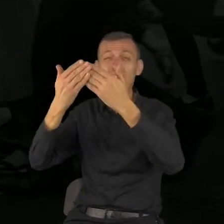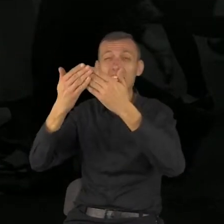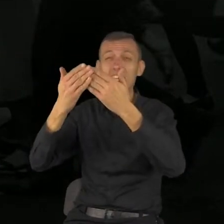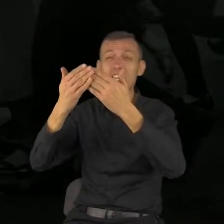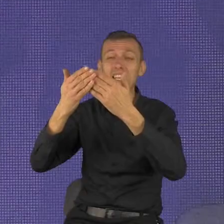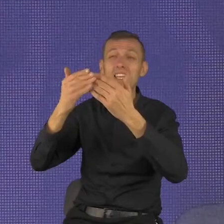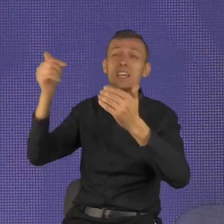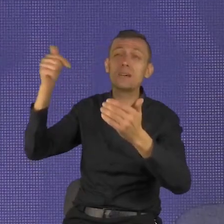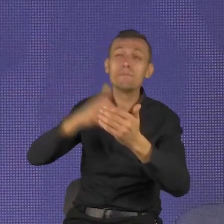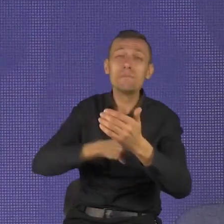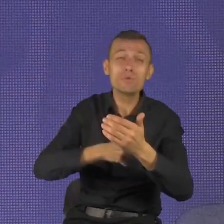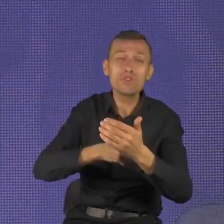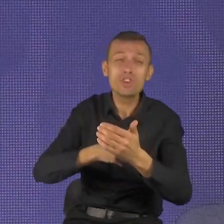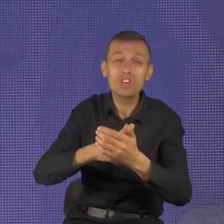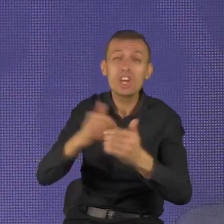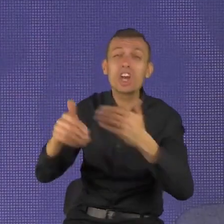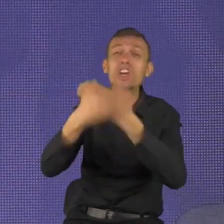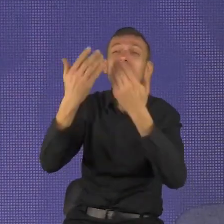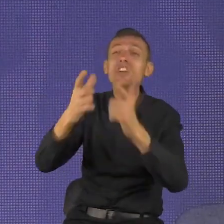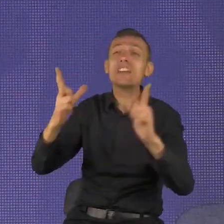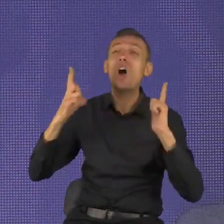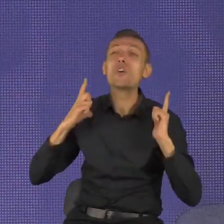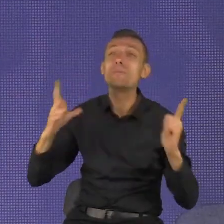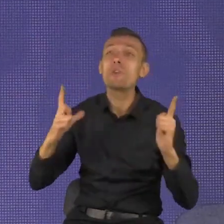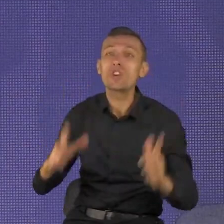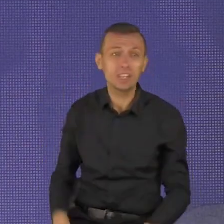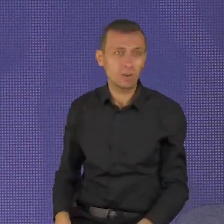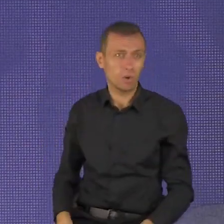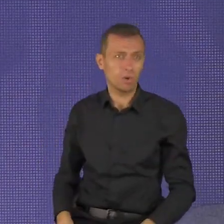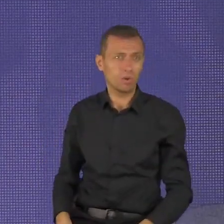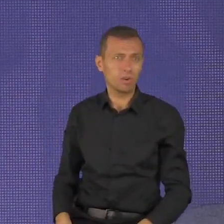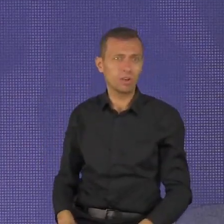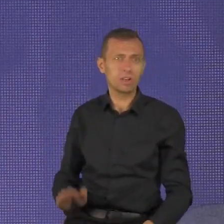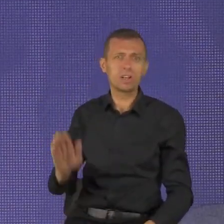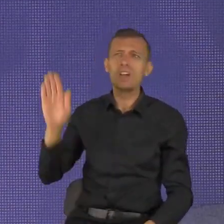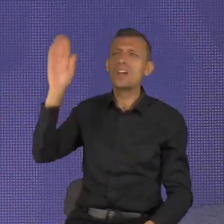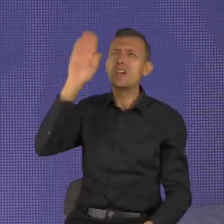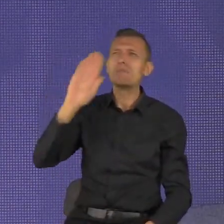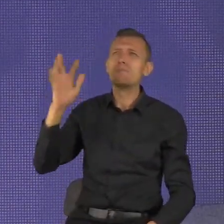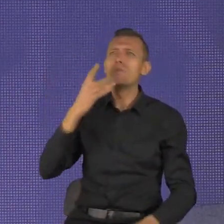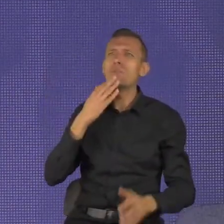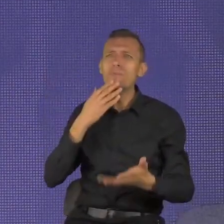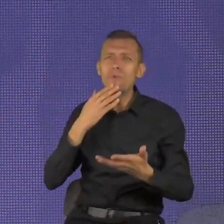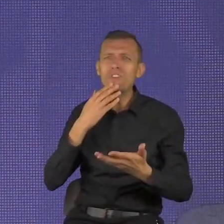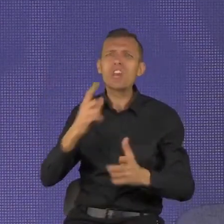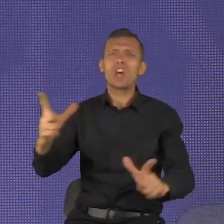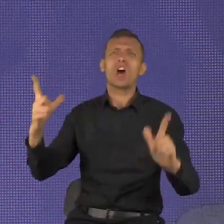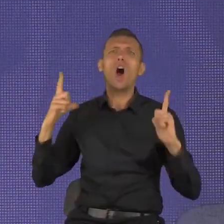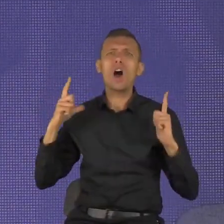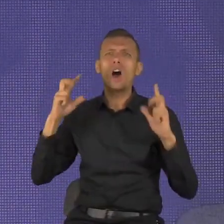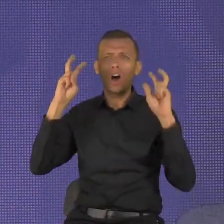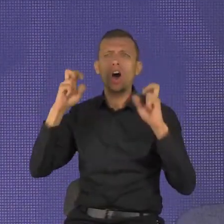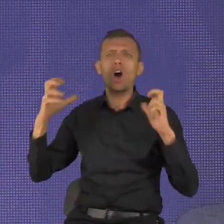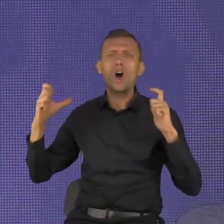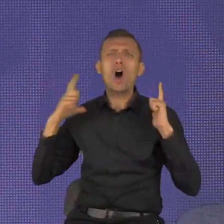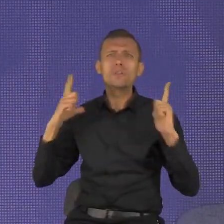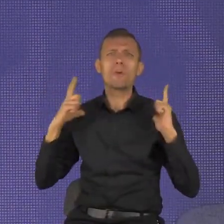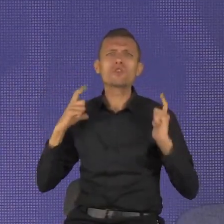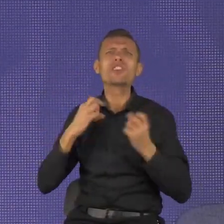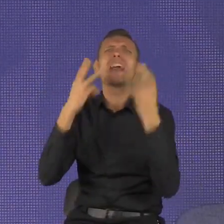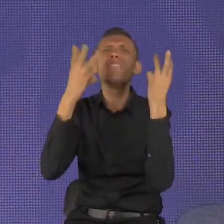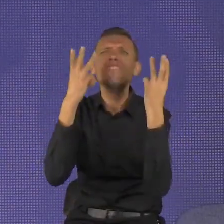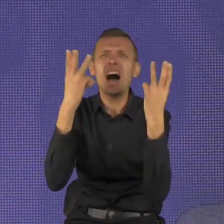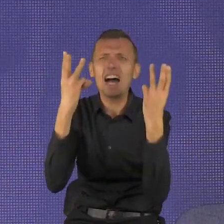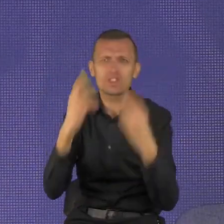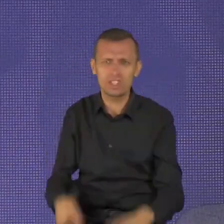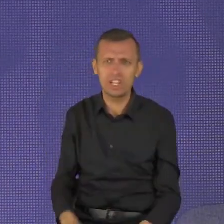Bóg mówi tak. Odpoczynek jest tak ważny, że umieściłem go pośród dziesięciu najważniejszych życiowych przykazań. Bóg mówi,